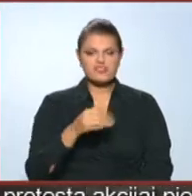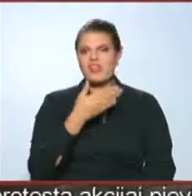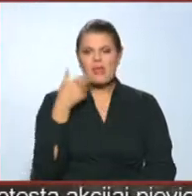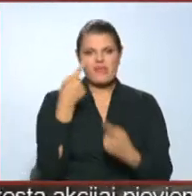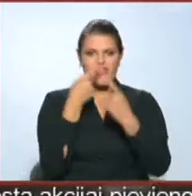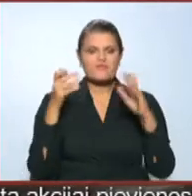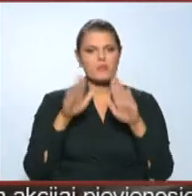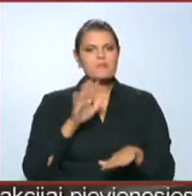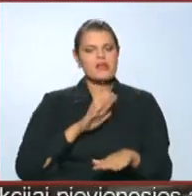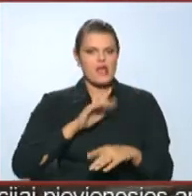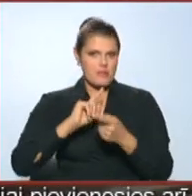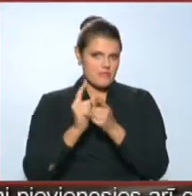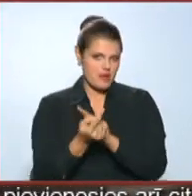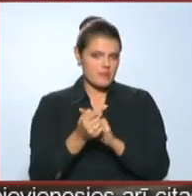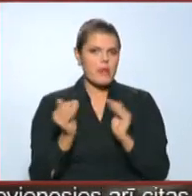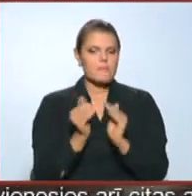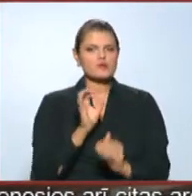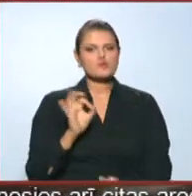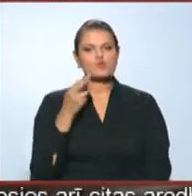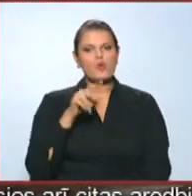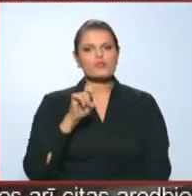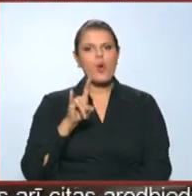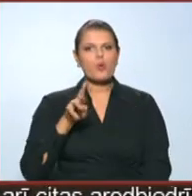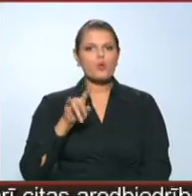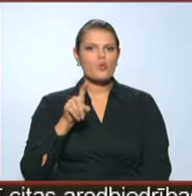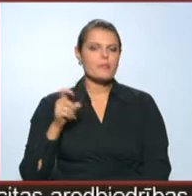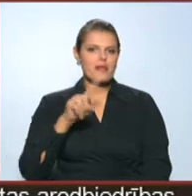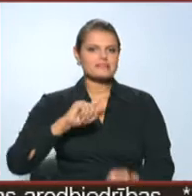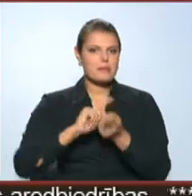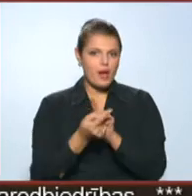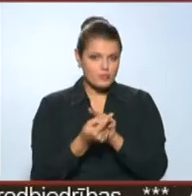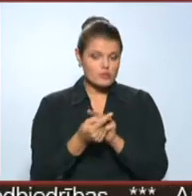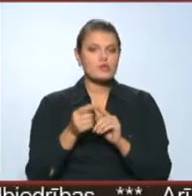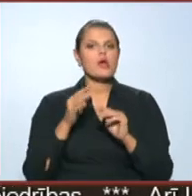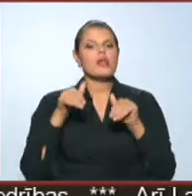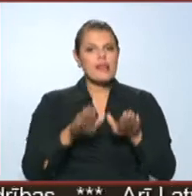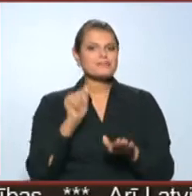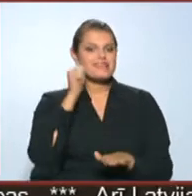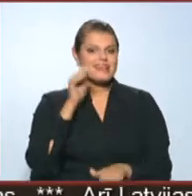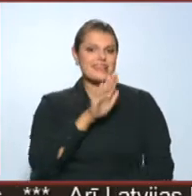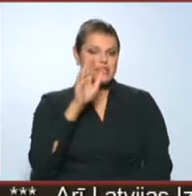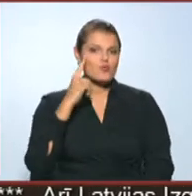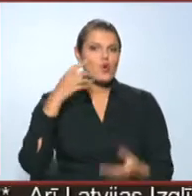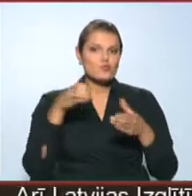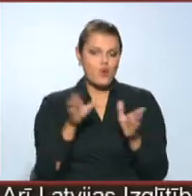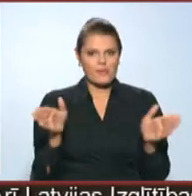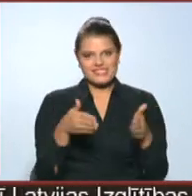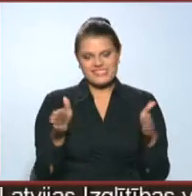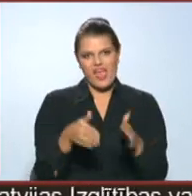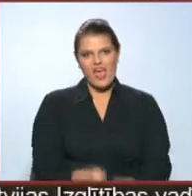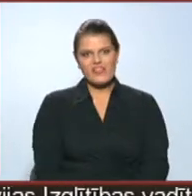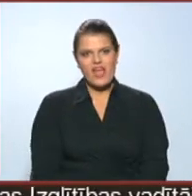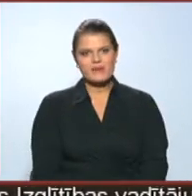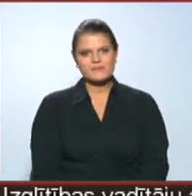informēta. Deputāti par mazo zolu un Taurupas pārvalžu reorganizācijulēms jau rītdienas domas sēdē. Sandra Lētāna, Andris